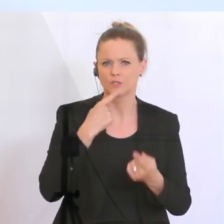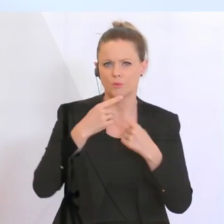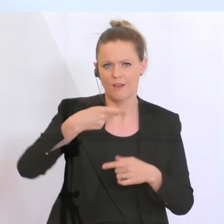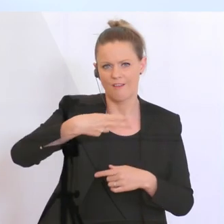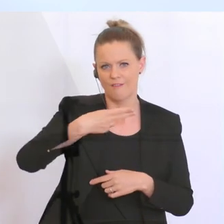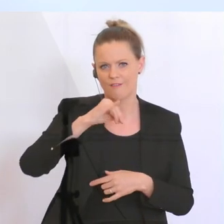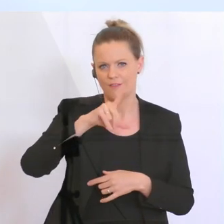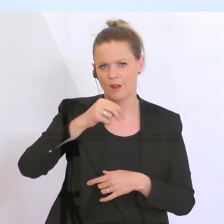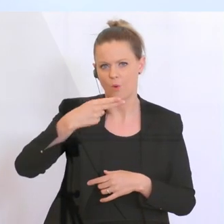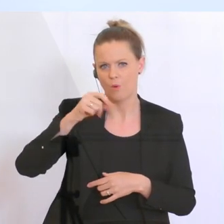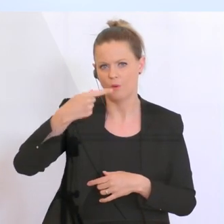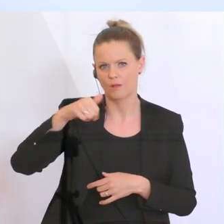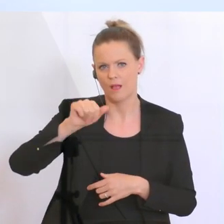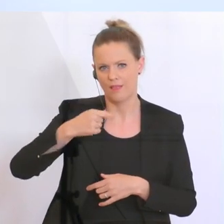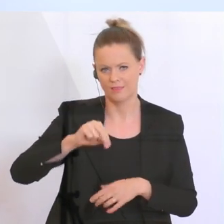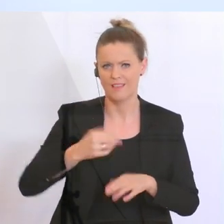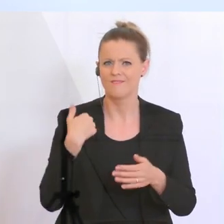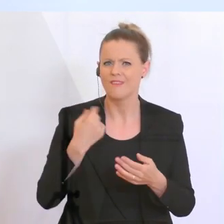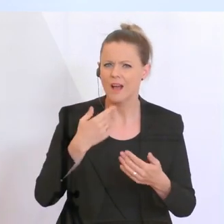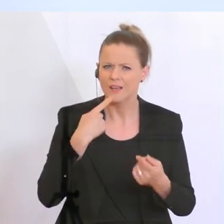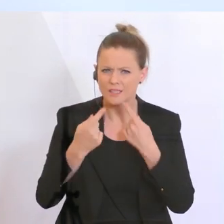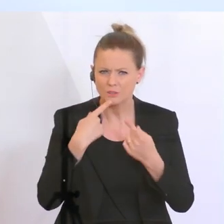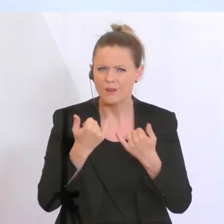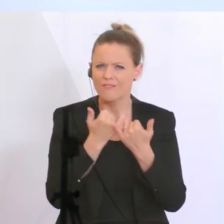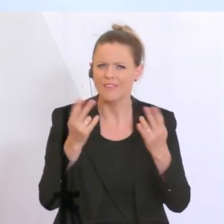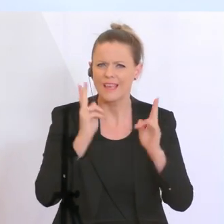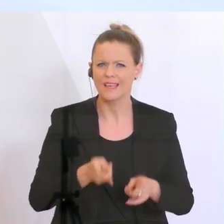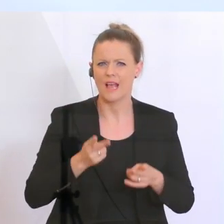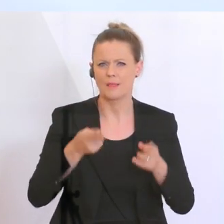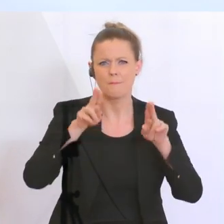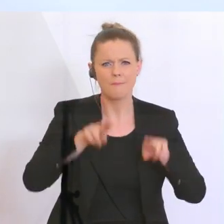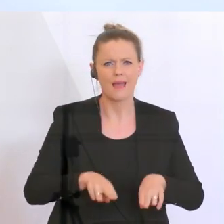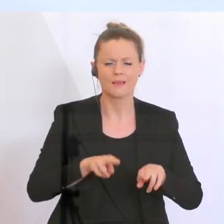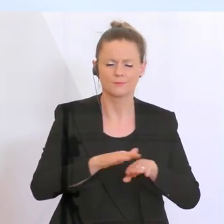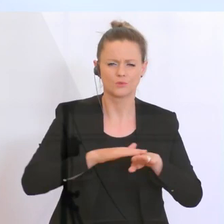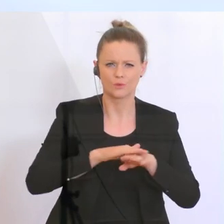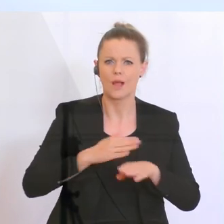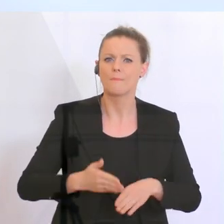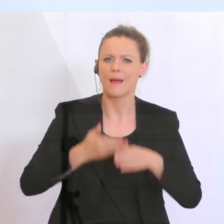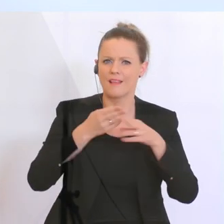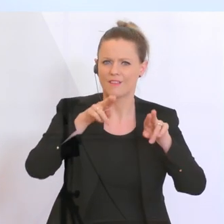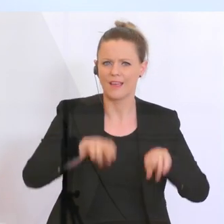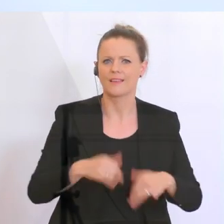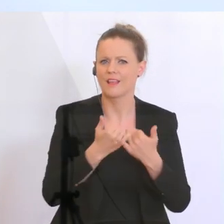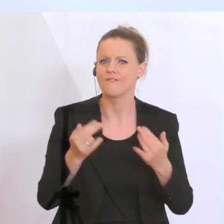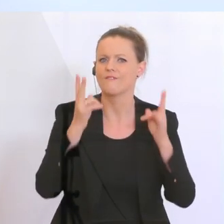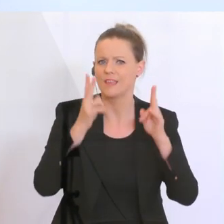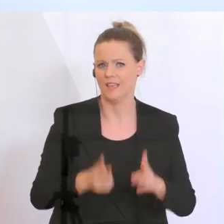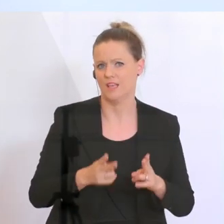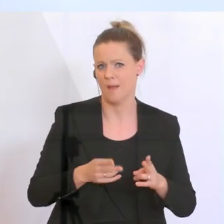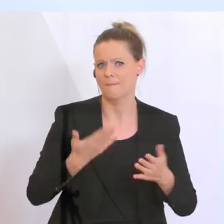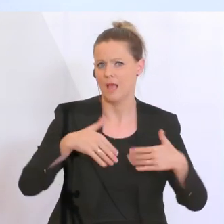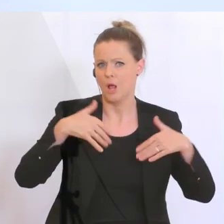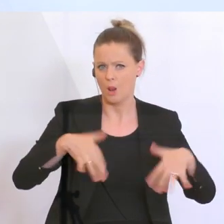Thema im Handelsministerrat, wie wir hier die Lockerung des Beihilfenrechts für die staatlichen Förderungen für